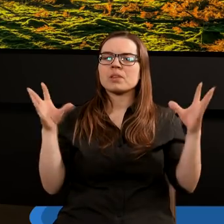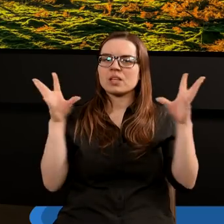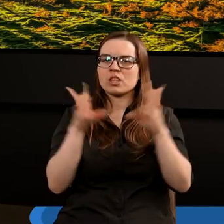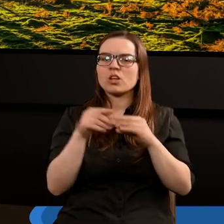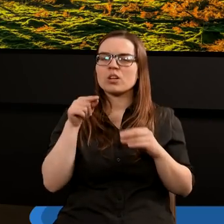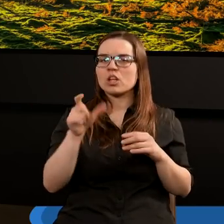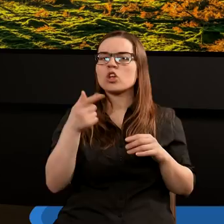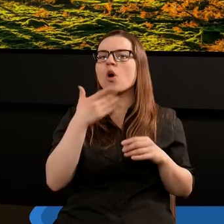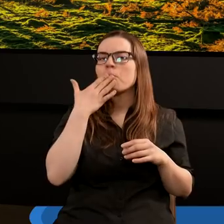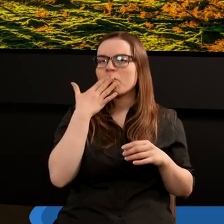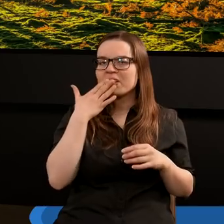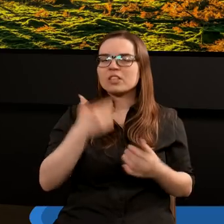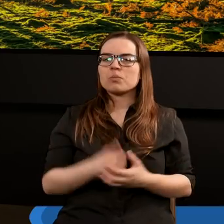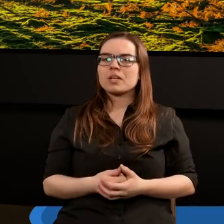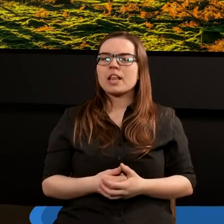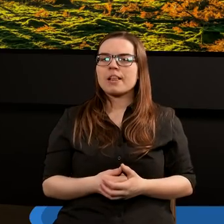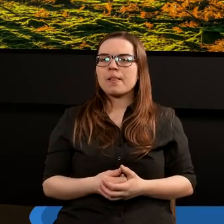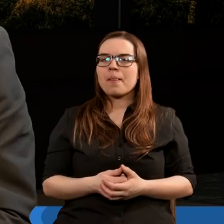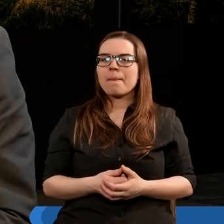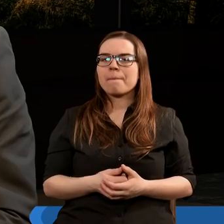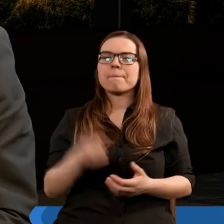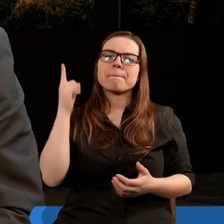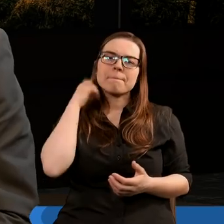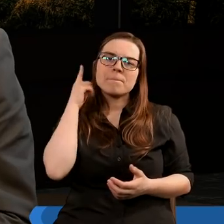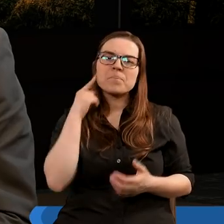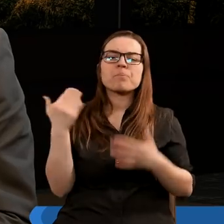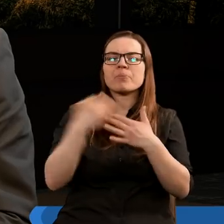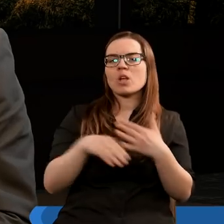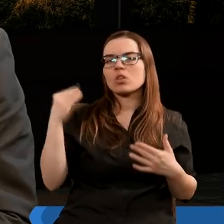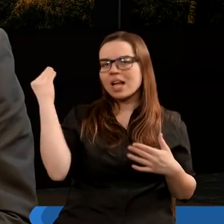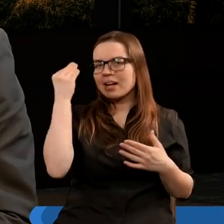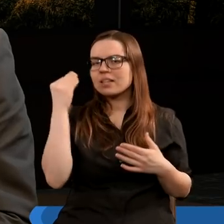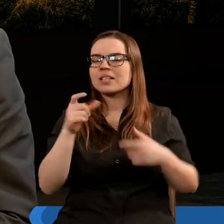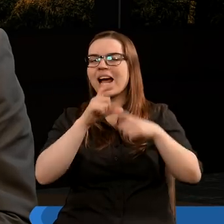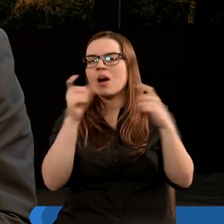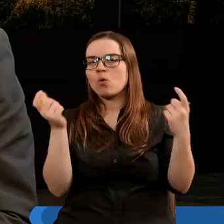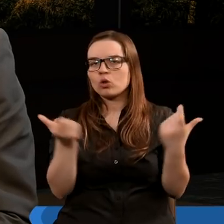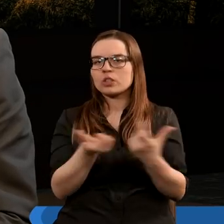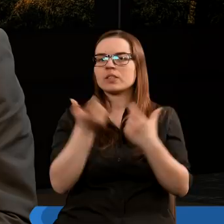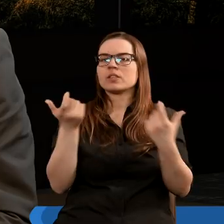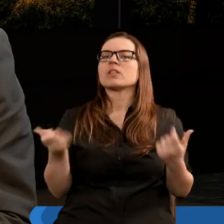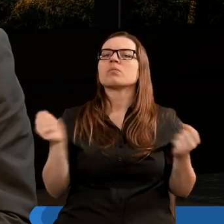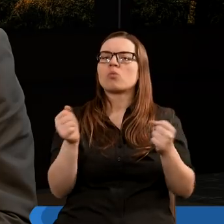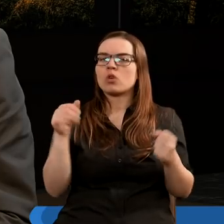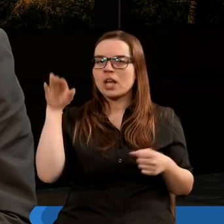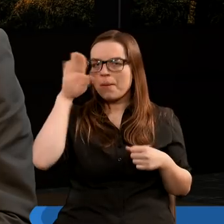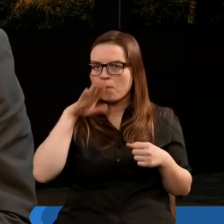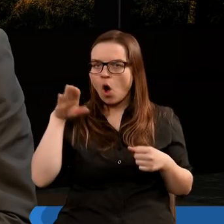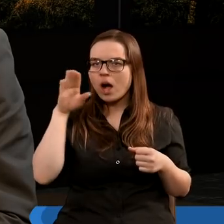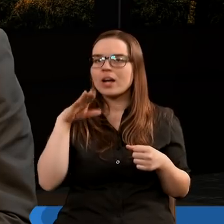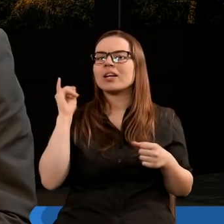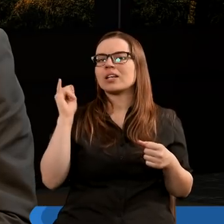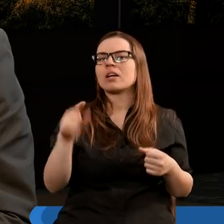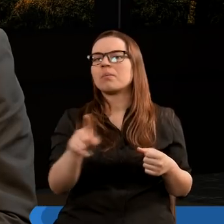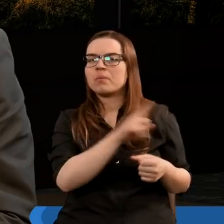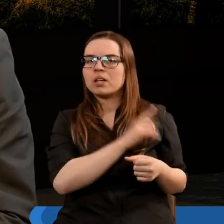podsumowanie tego, co powiedzieliśmy już. Wysłuchaj końcowej nauki, całości. Bój się Boga